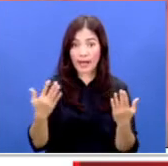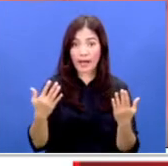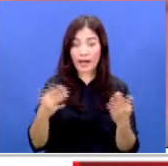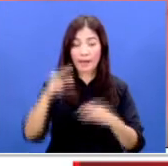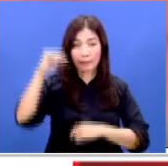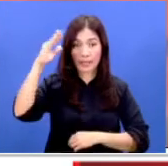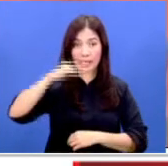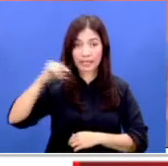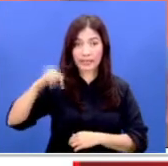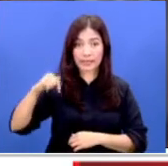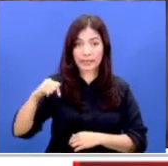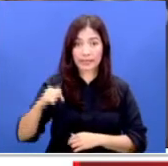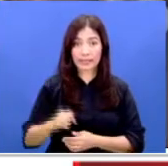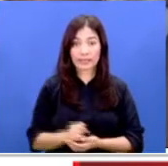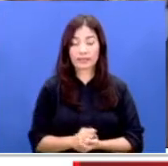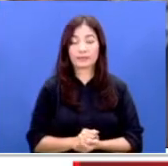pada pagi hari ini, Didi?